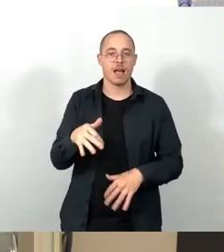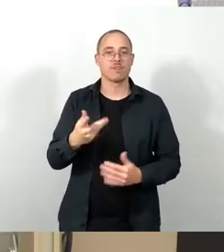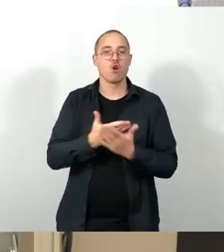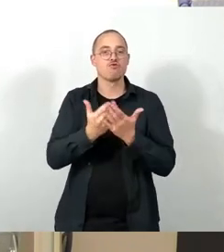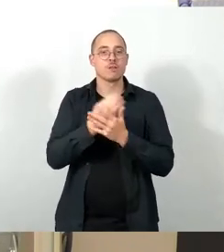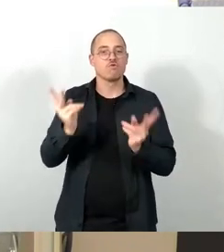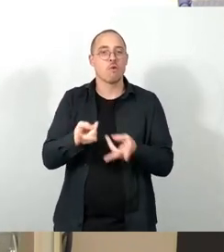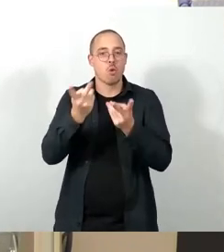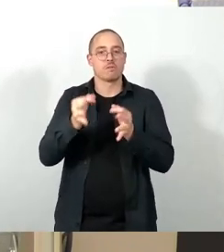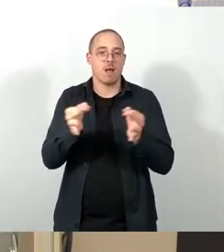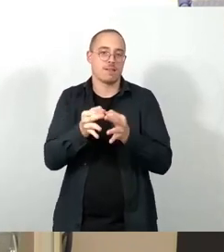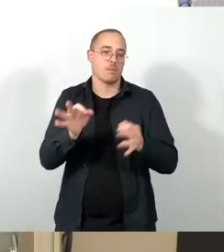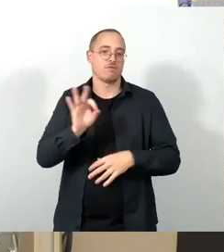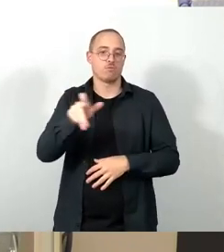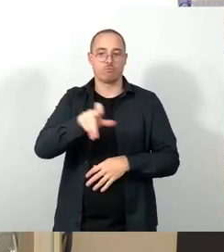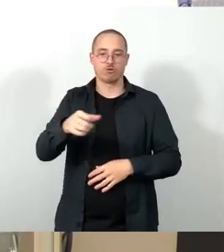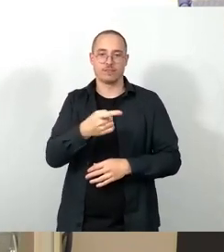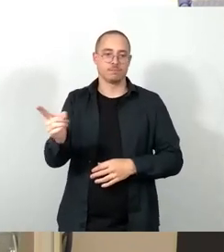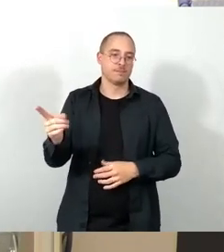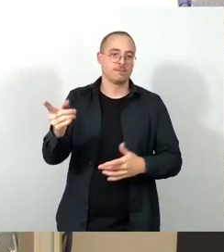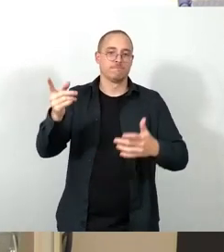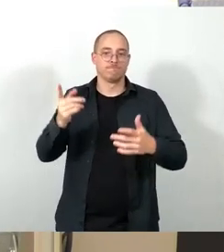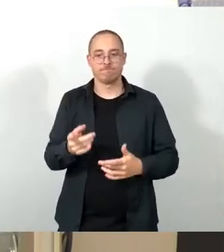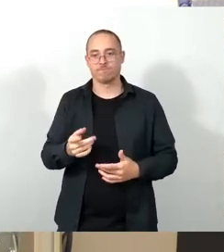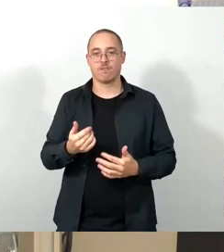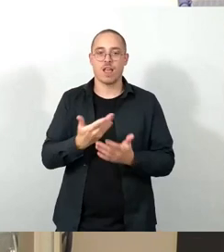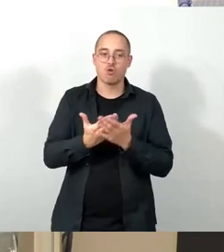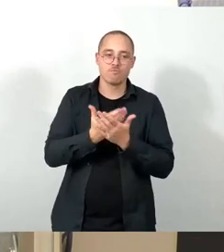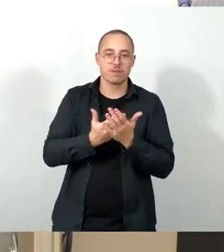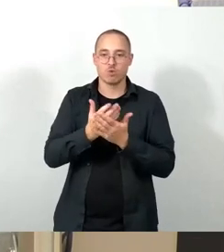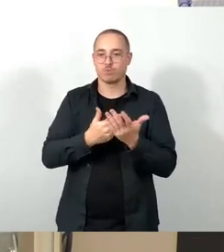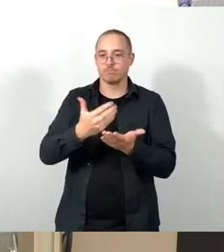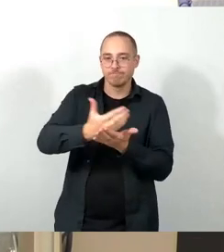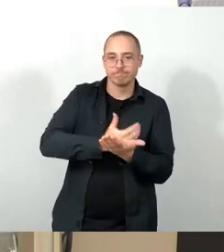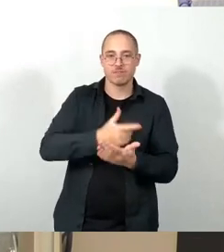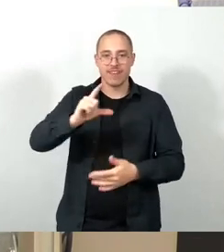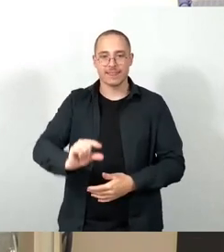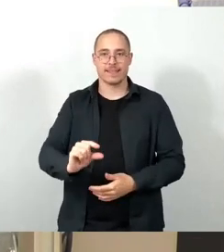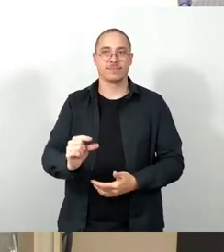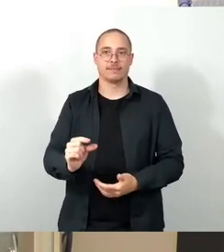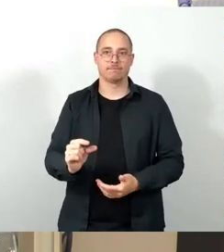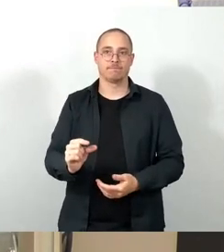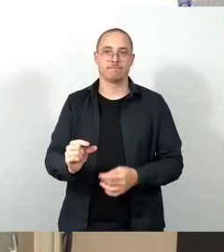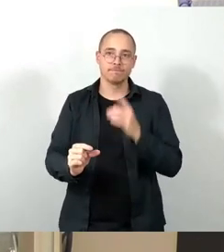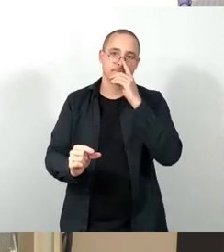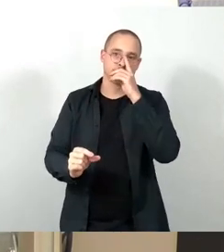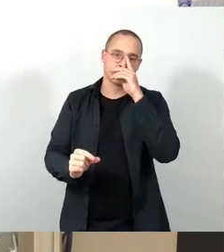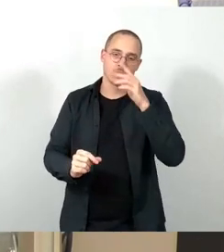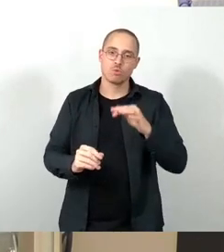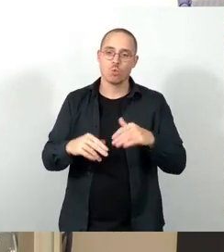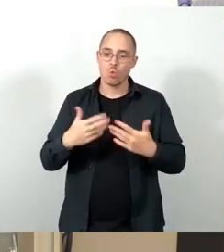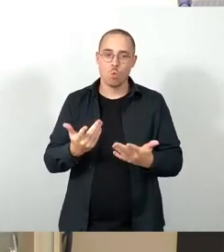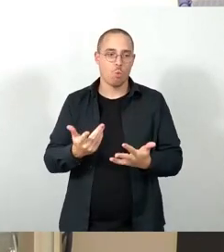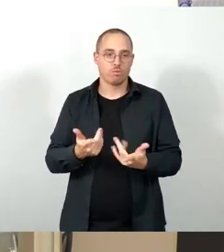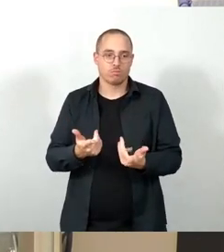tatsächlich nur eine geringe Ausbildungsvergütung in dem einen Teil bekommen oder auf der anderen Seite eben keine Möglichkeit haben, sich